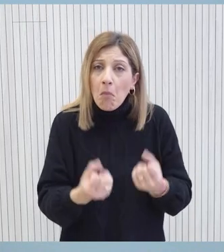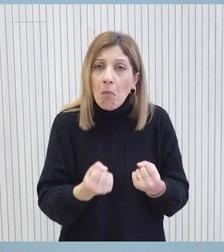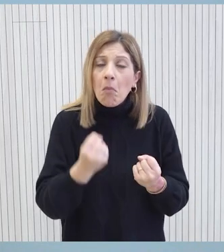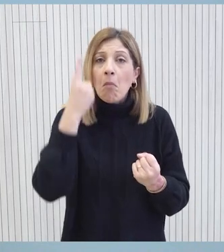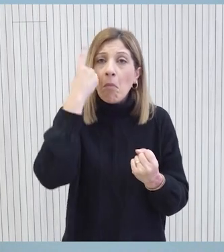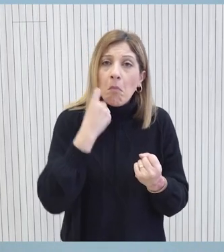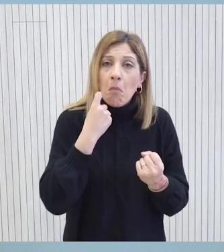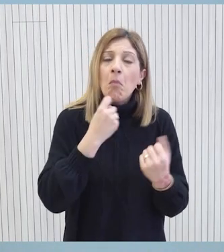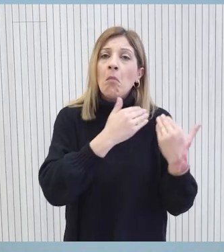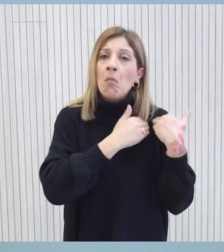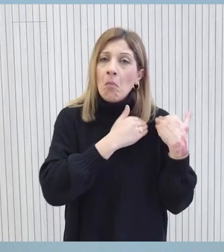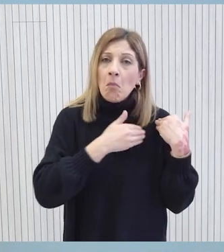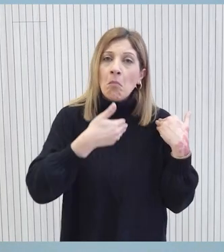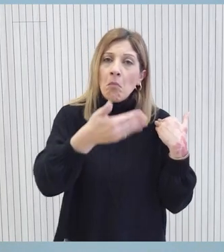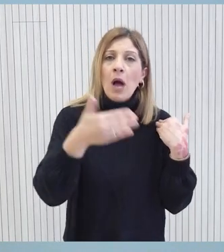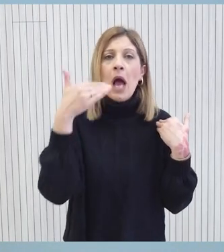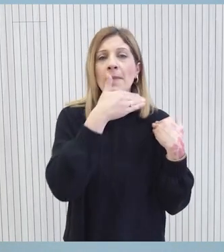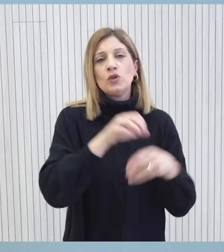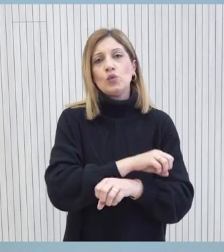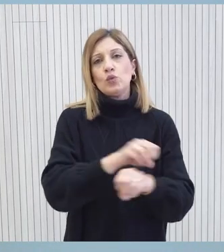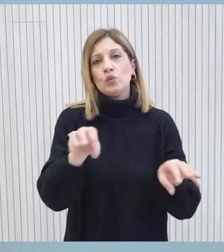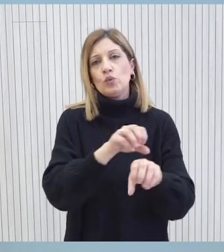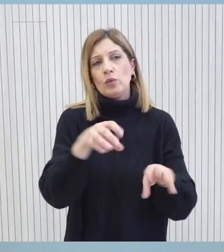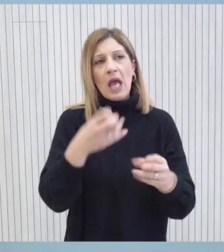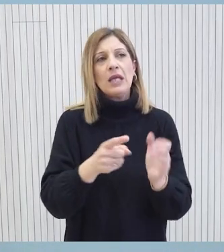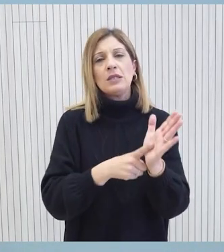υπόψη των αρχών αμέσως προωθούνται σύμφωνα με τις προλημπομένες διαδικασίες.